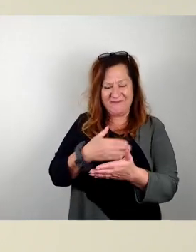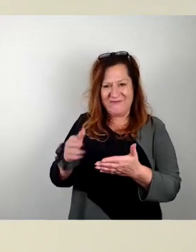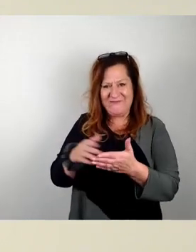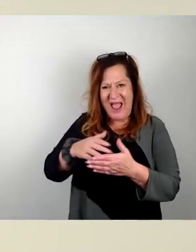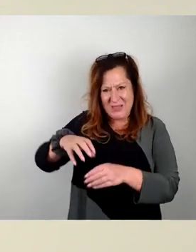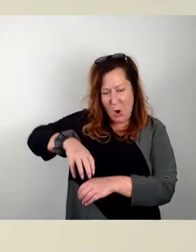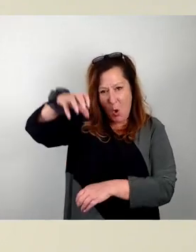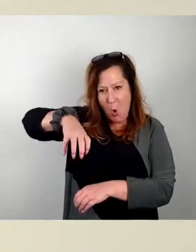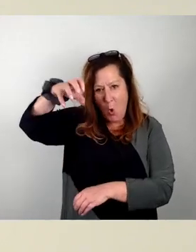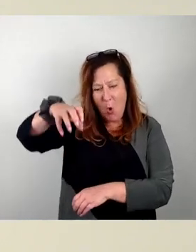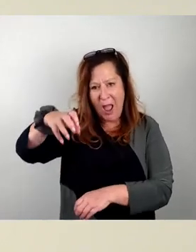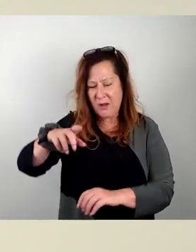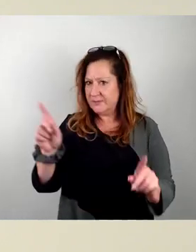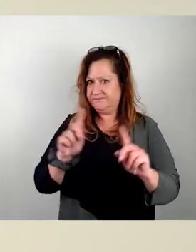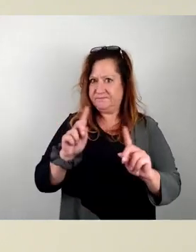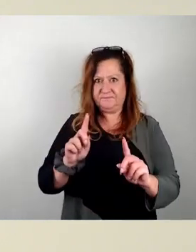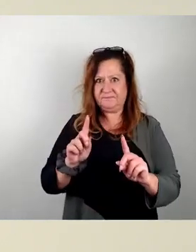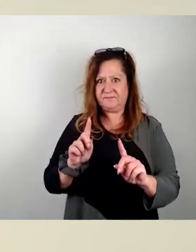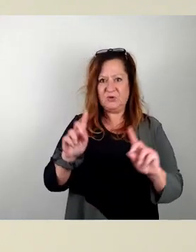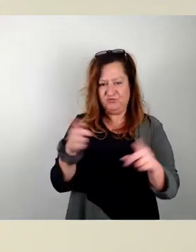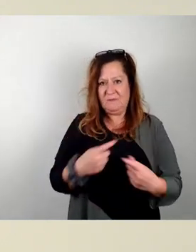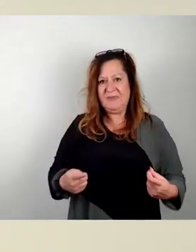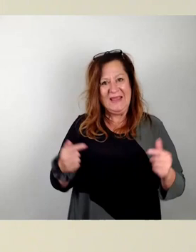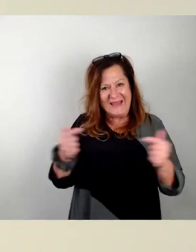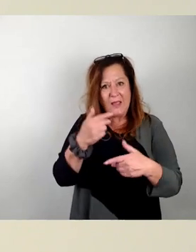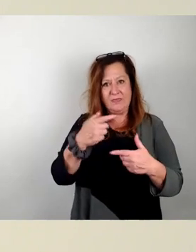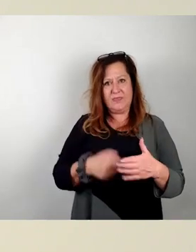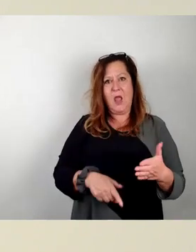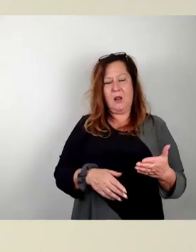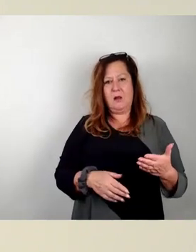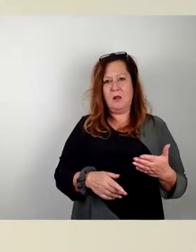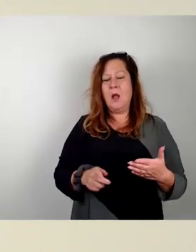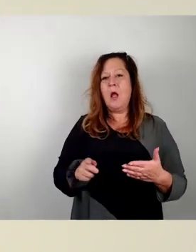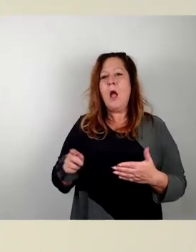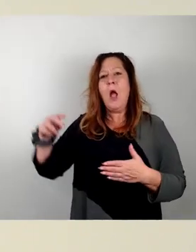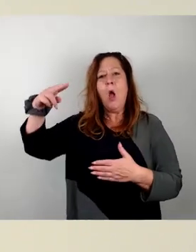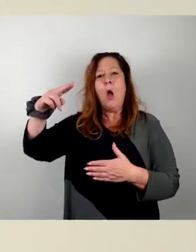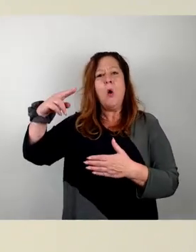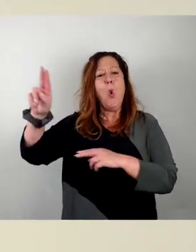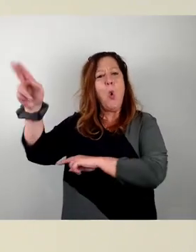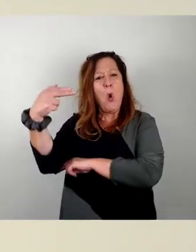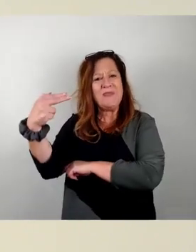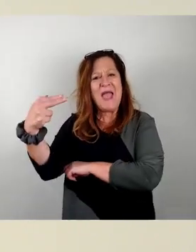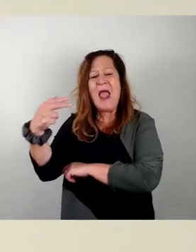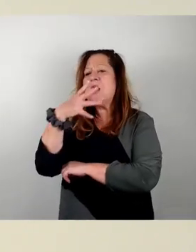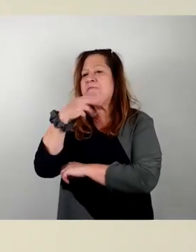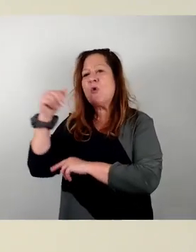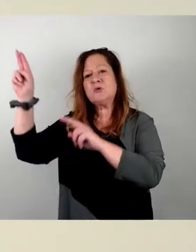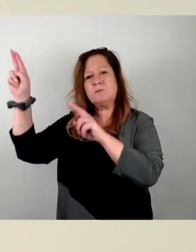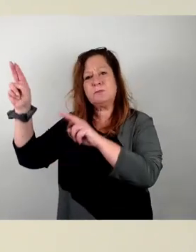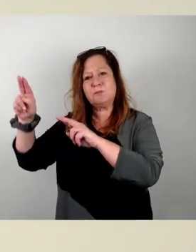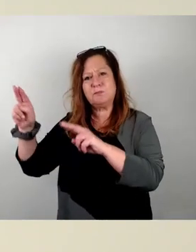die Gebäude, dieses hotelgenutzte Gebäude sozusagen zurückzubauen. ist aus rechtlichen Gründen ja nicht